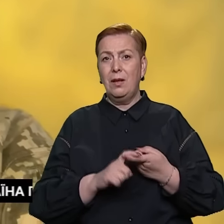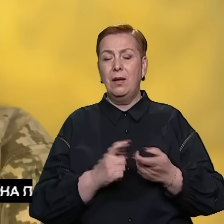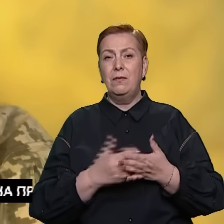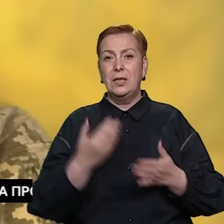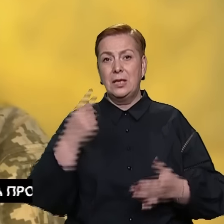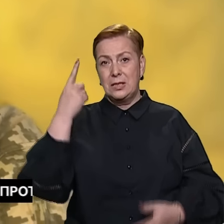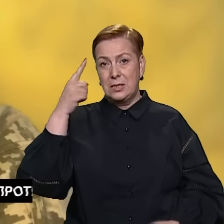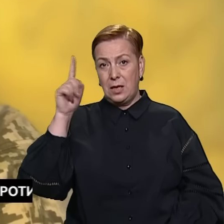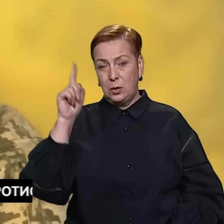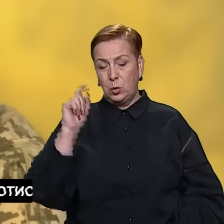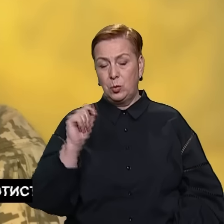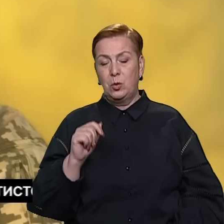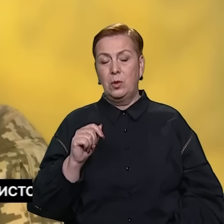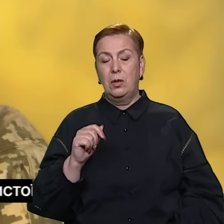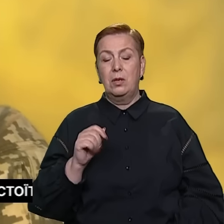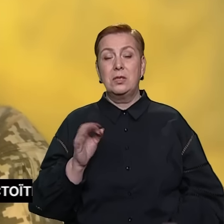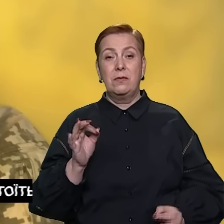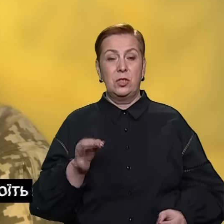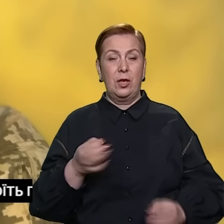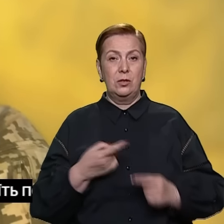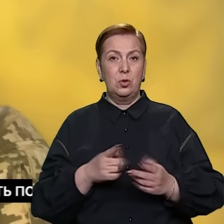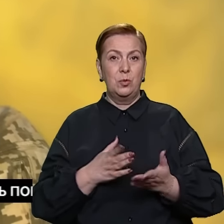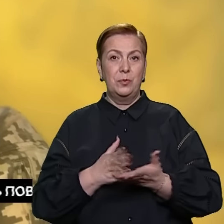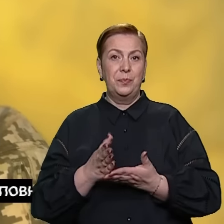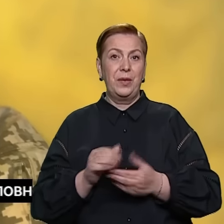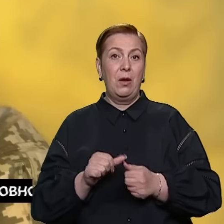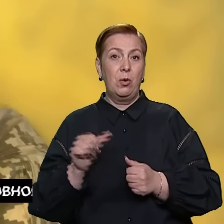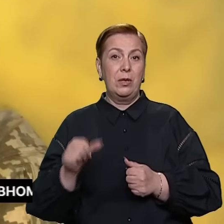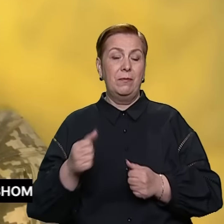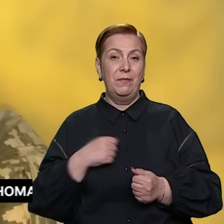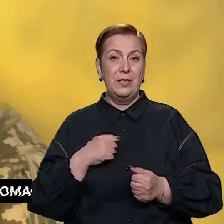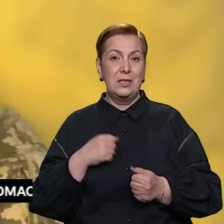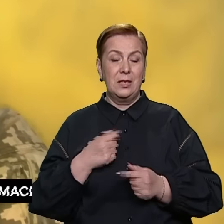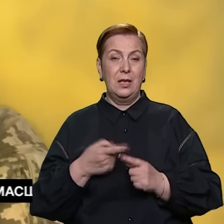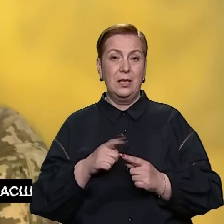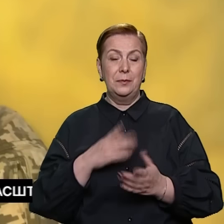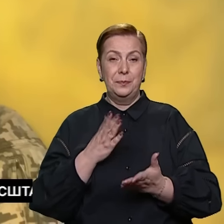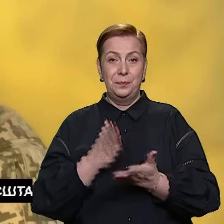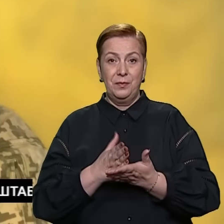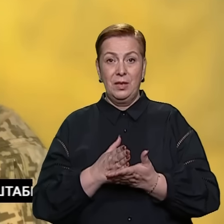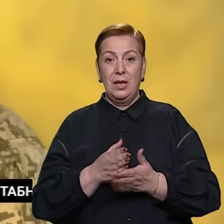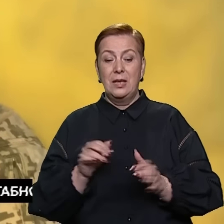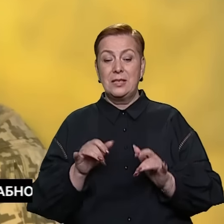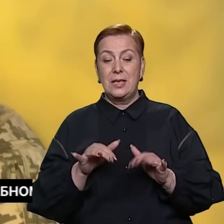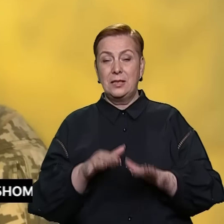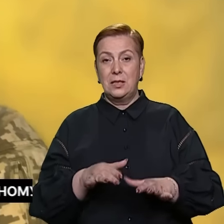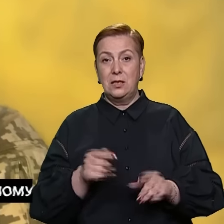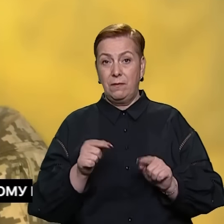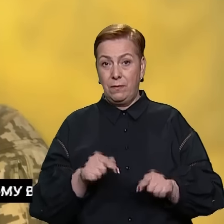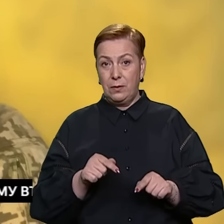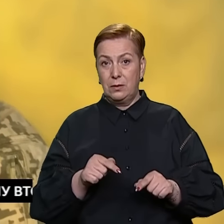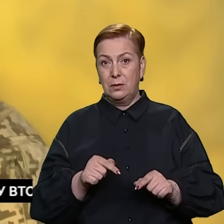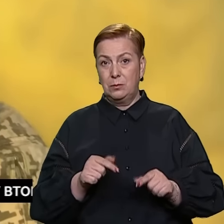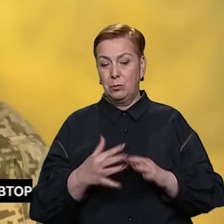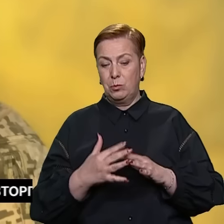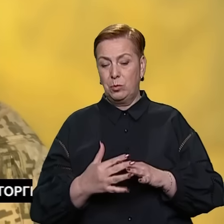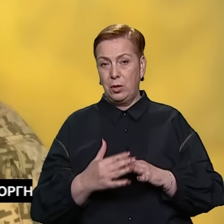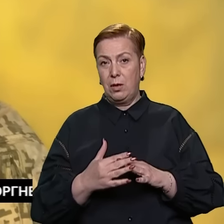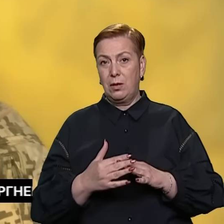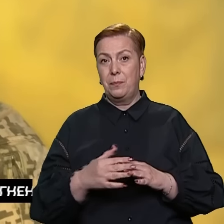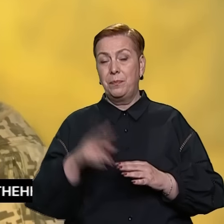задуму, звичайно, що на цьому напрямку, окрім військ, які безпосередньо задіяні лінійно для ведення боїв,